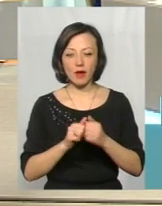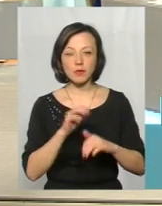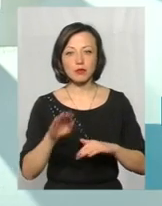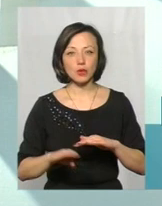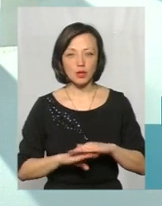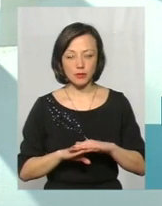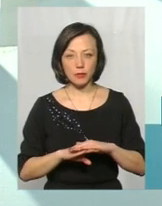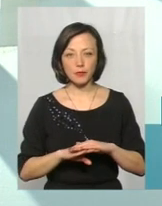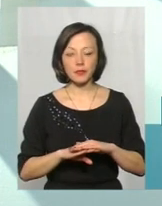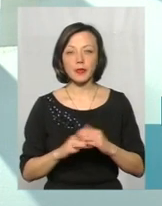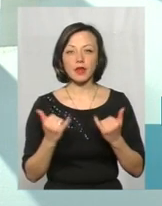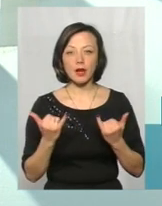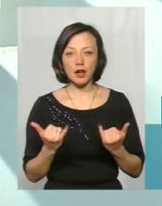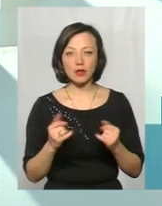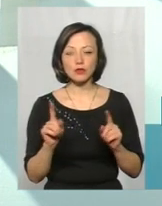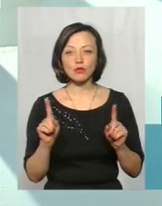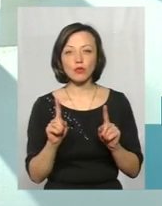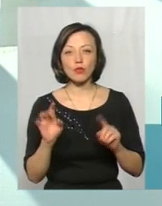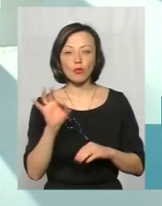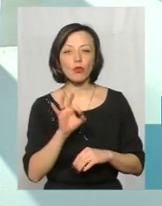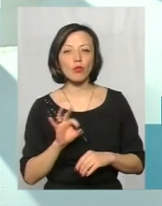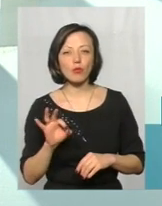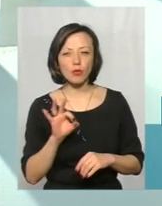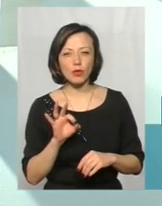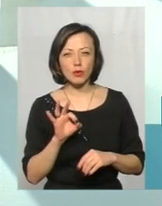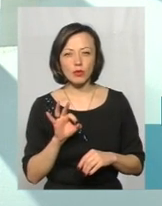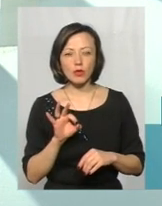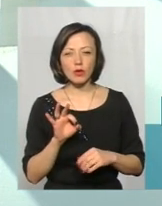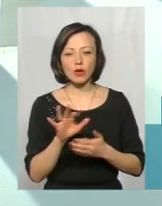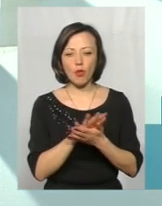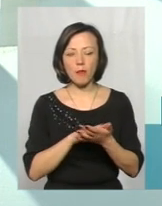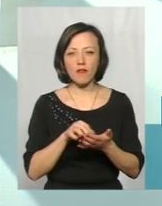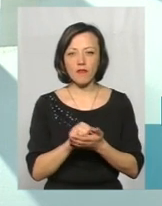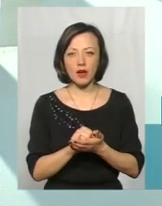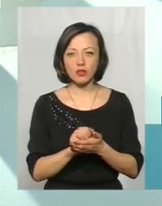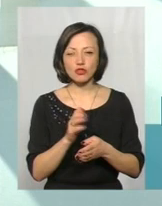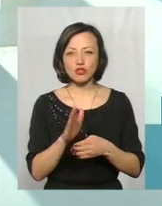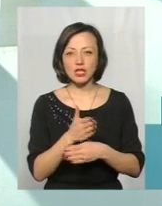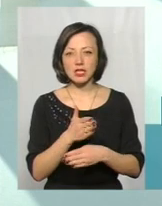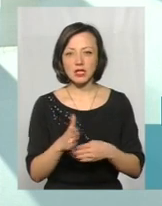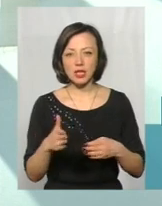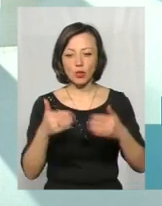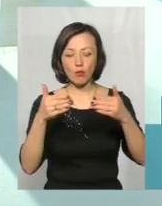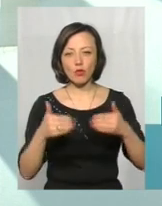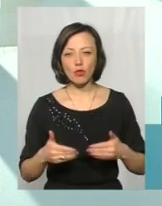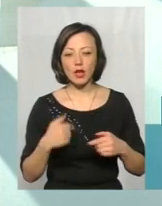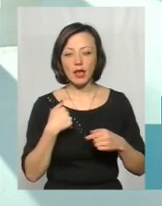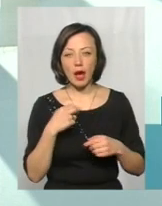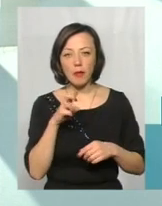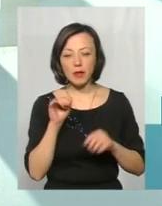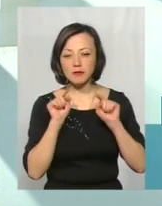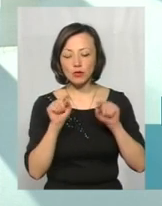Подірському. Наразі, щодо увагу частини МОРу. Я би все-таки звернула увагу на те, що